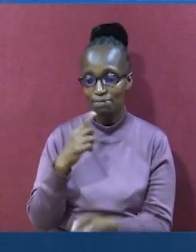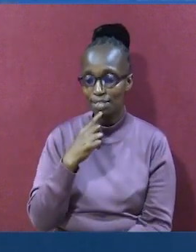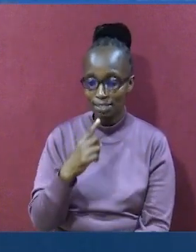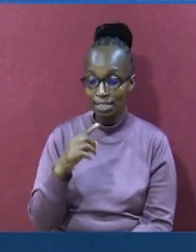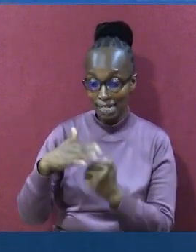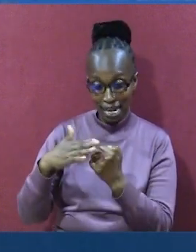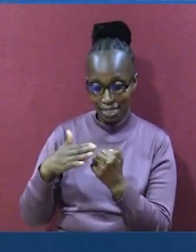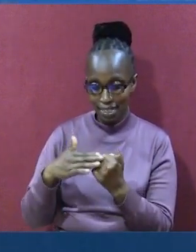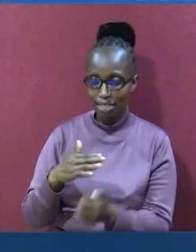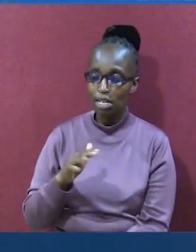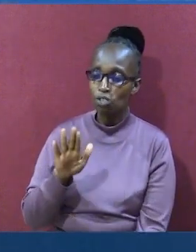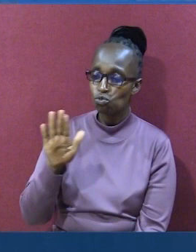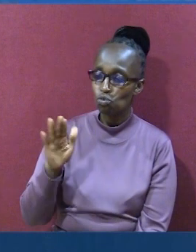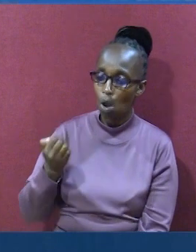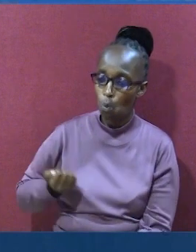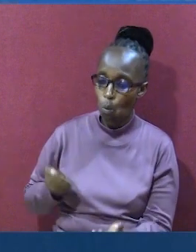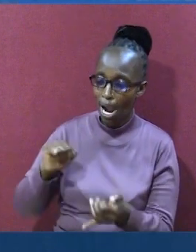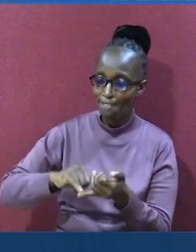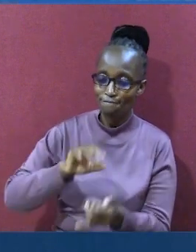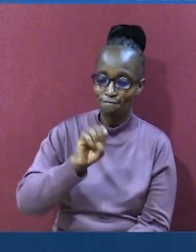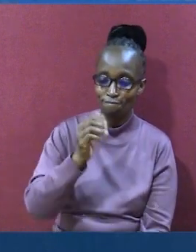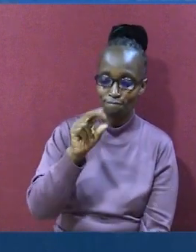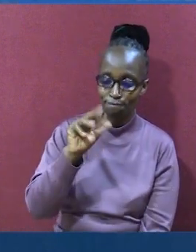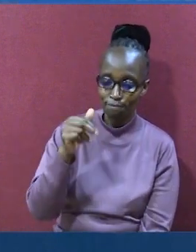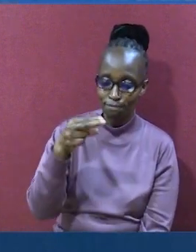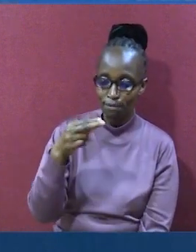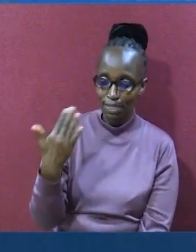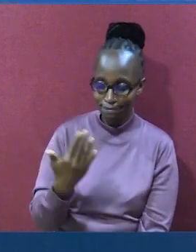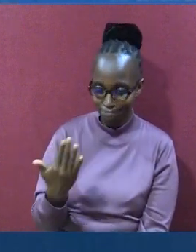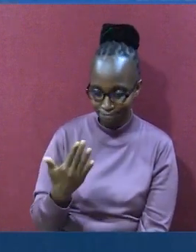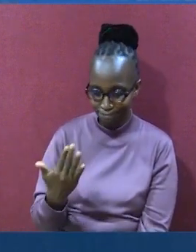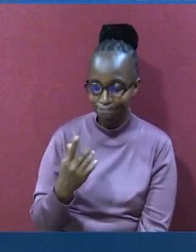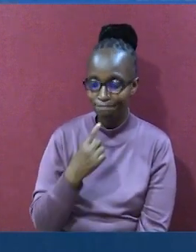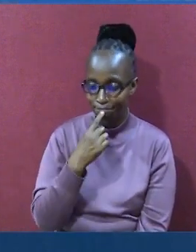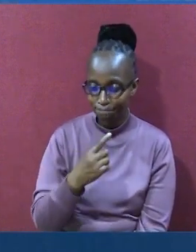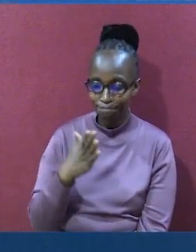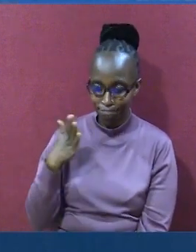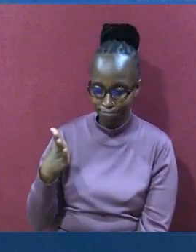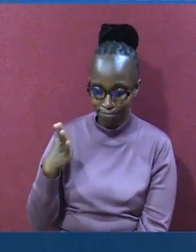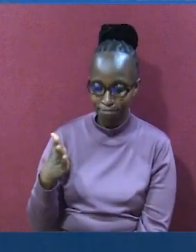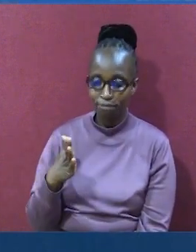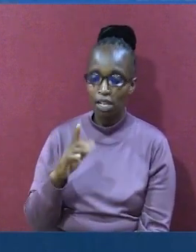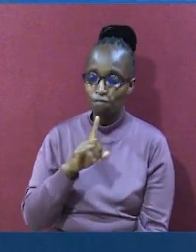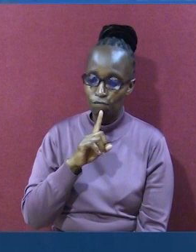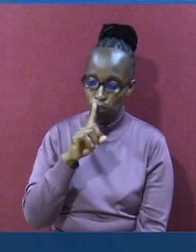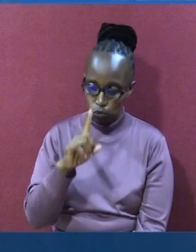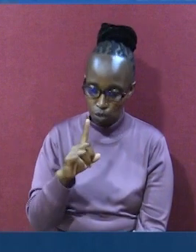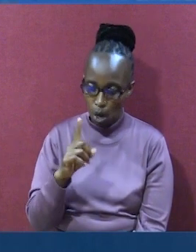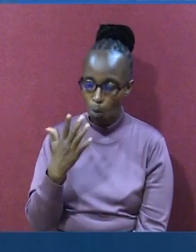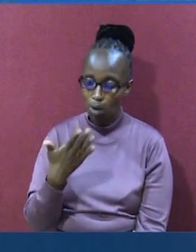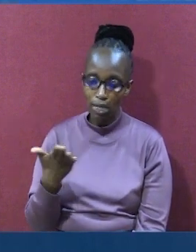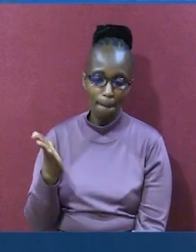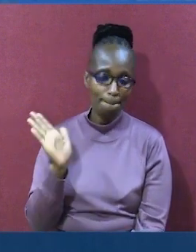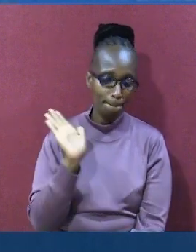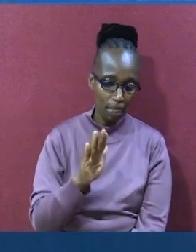Yuwapi sara mkeo. Akasema yumo emani. Akamuambia. Akika nitakurudia